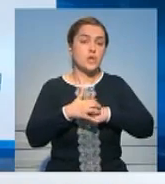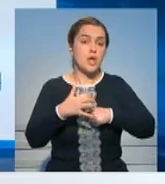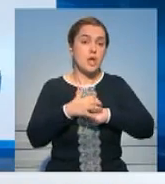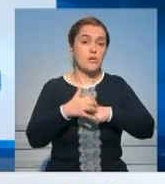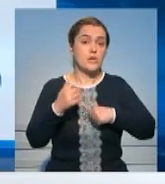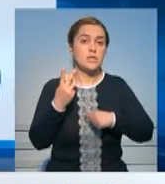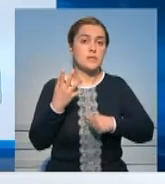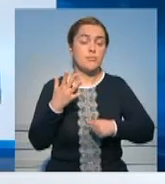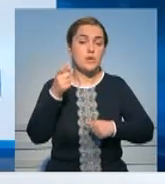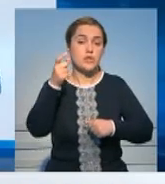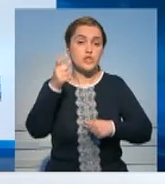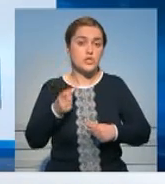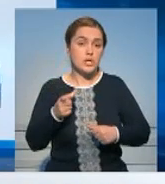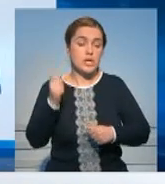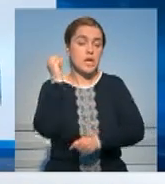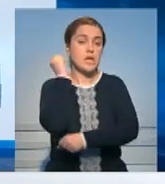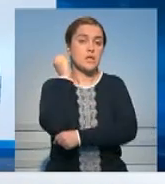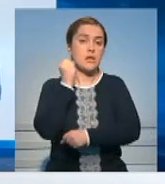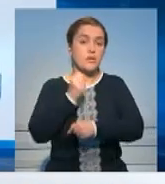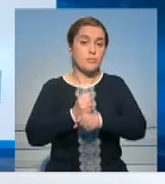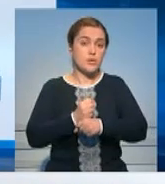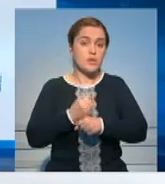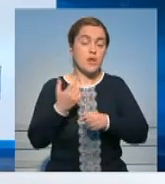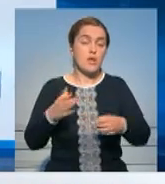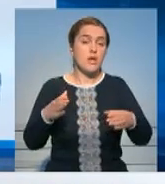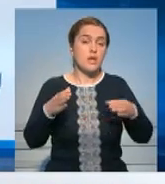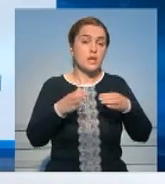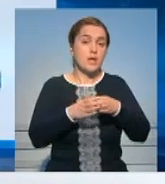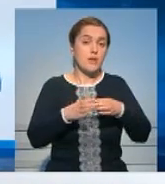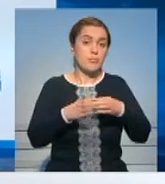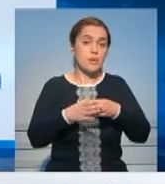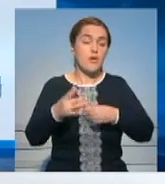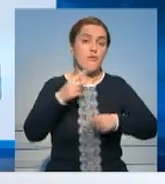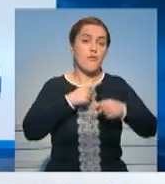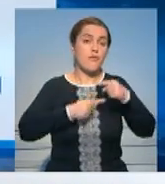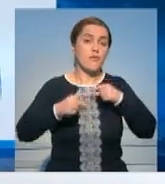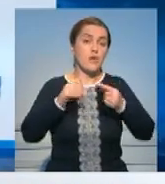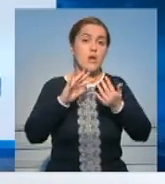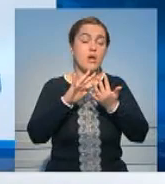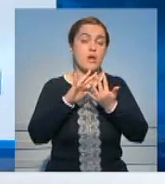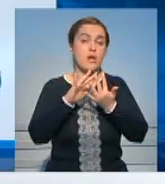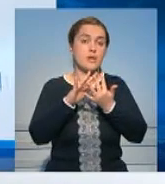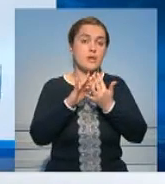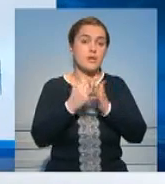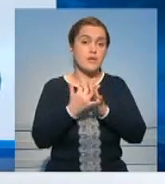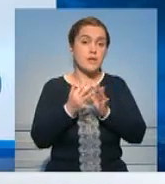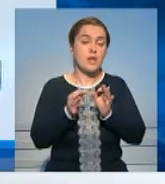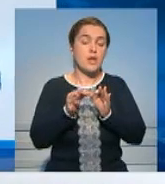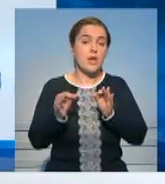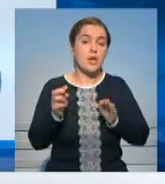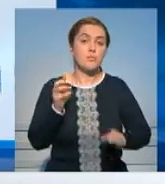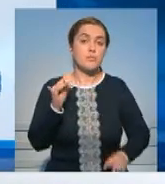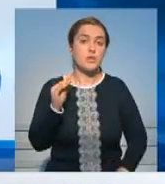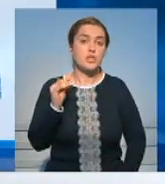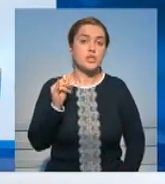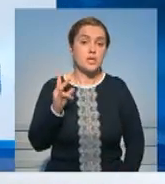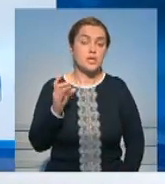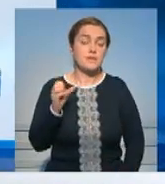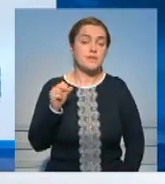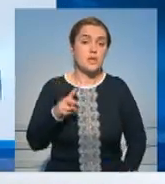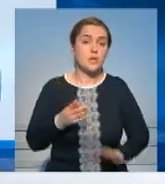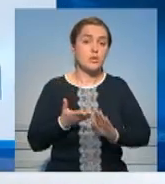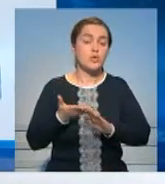25 пассажиров являются работниками данного АО. Возвращались с поселка Заозерный района Биржан-Сал с вахты